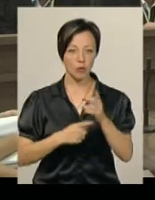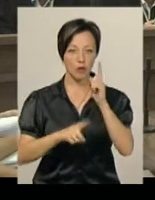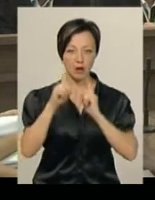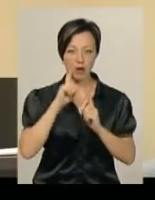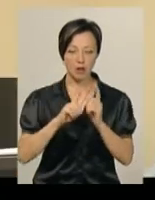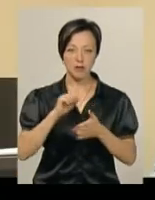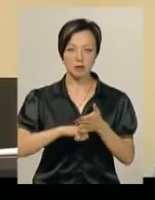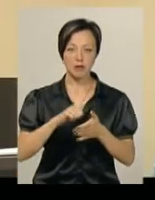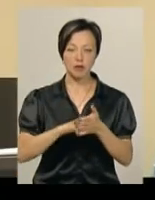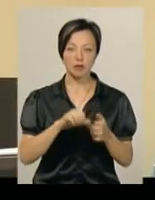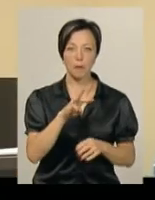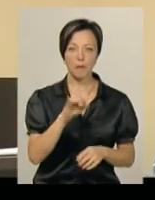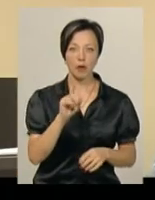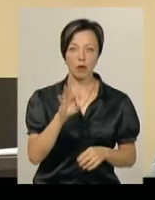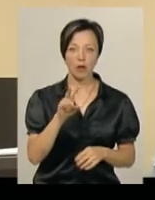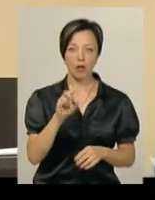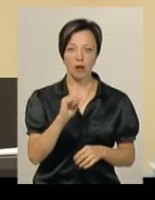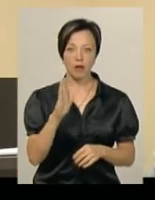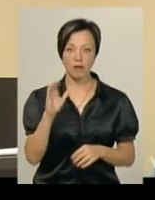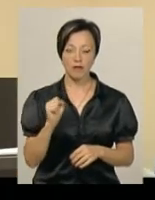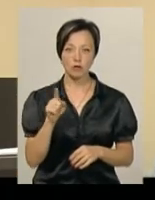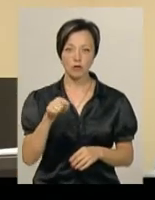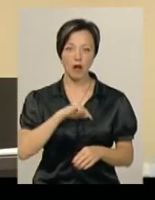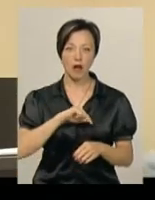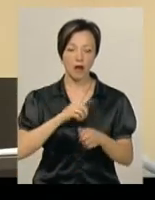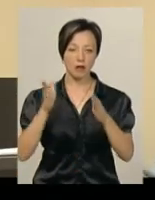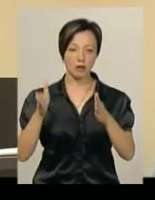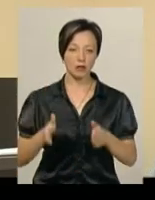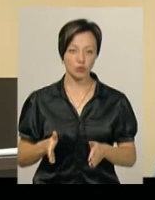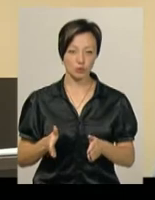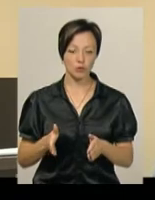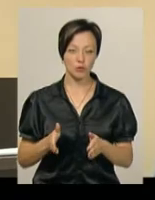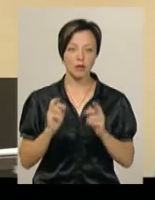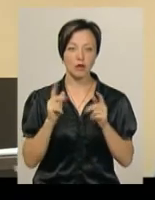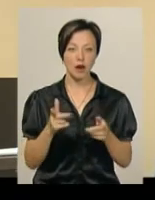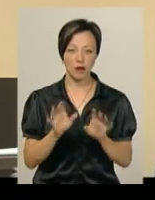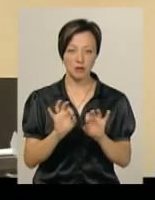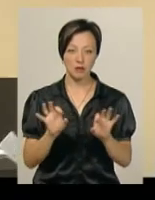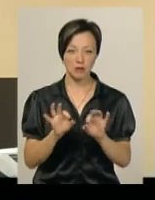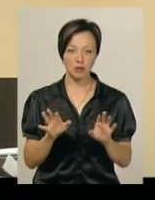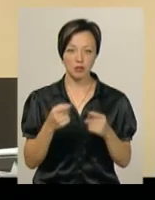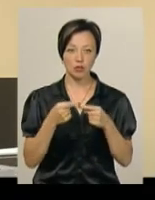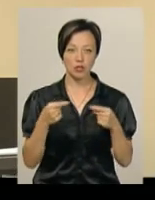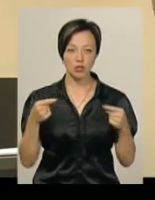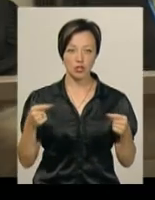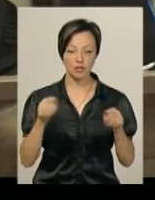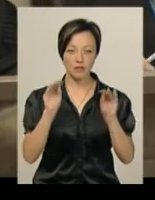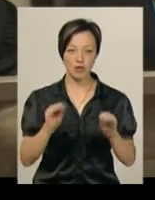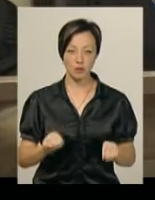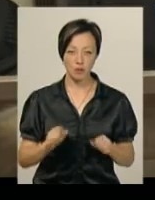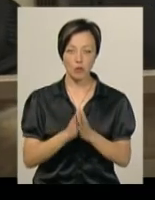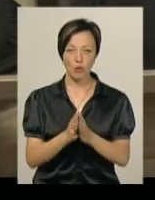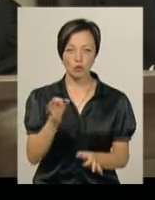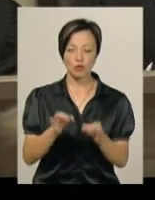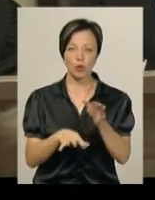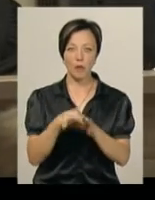з приводу Миколаїва, а саме того, що він характеризується яким чином і інші відомості. Та просить